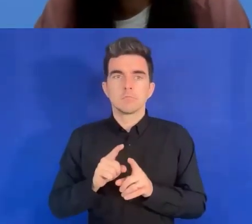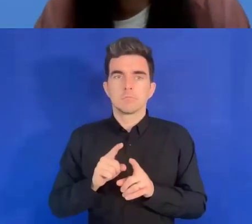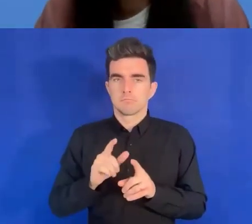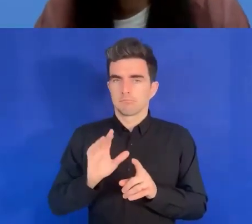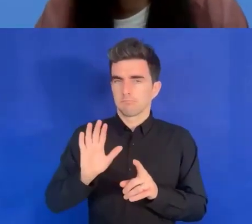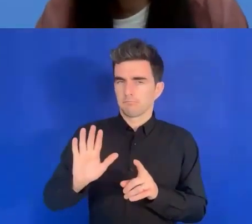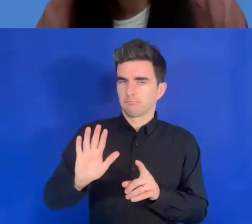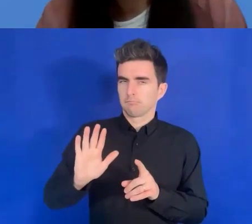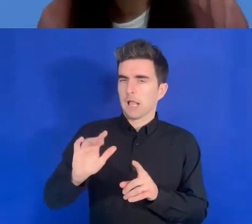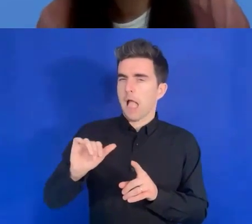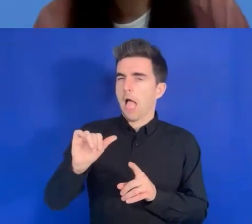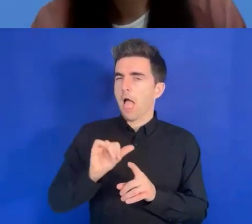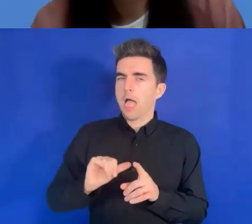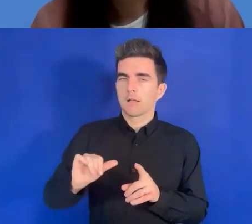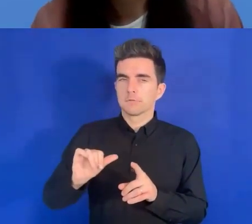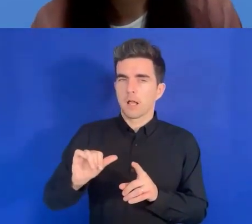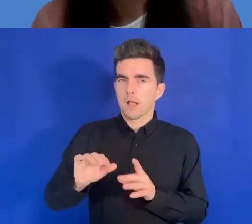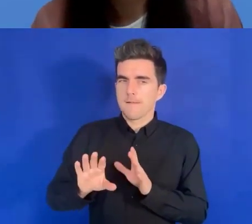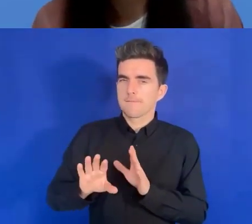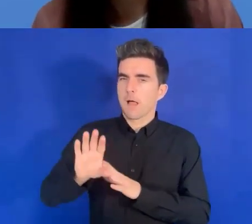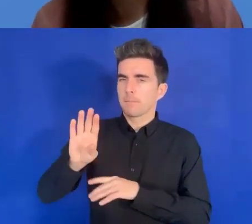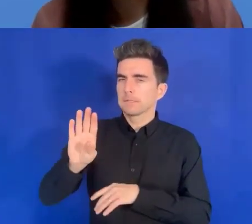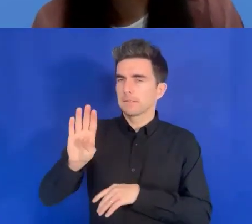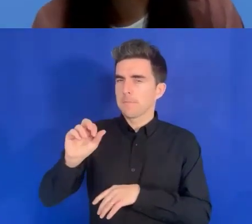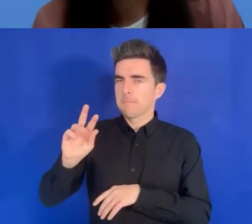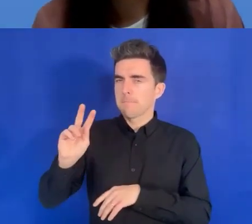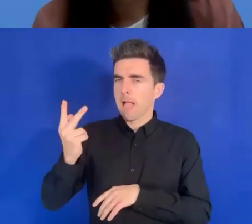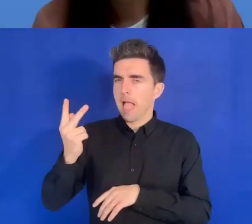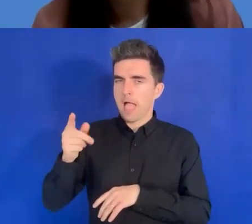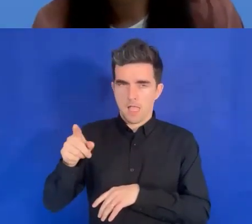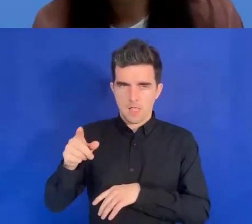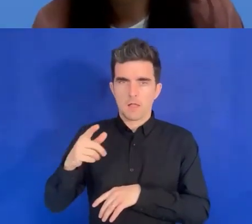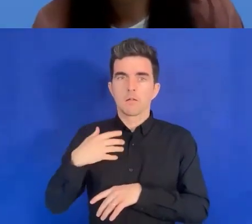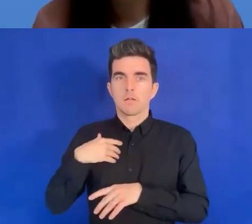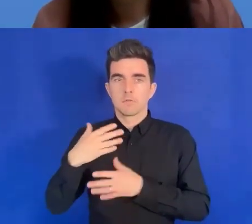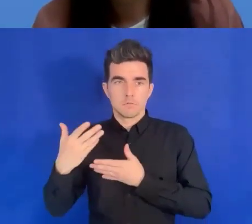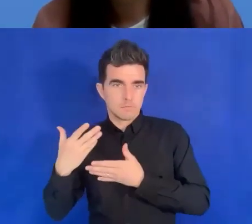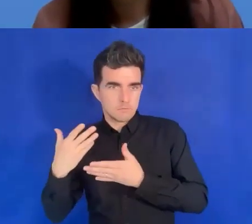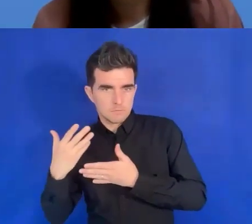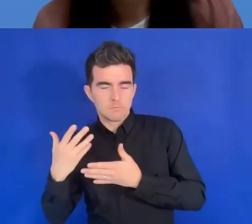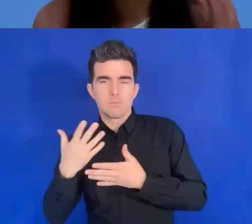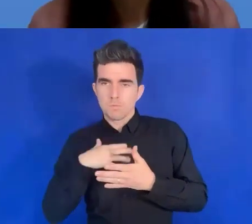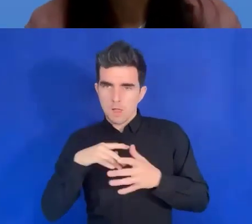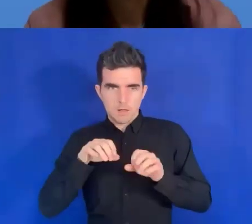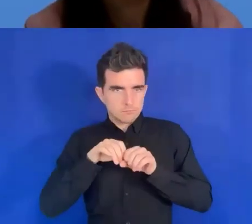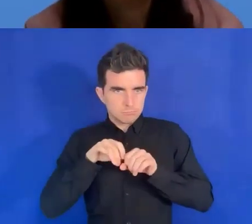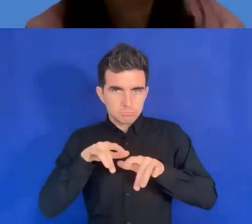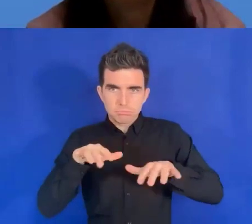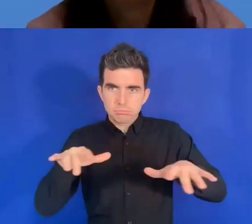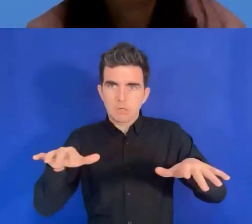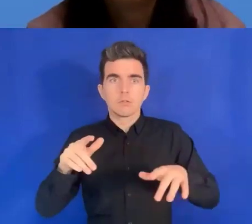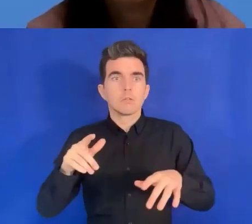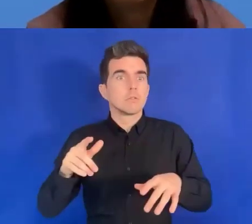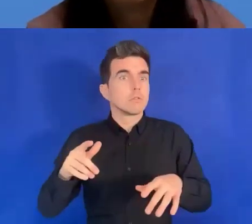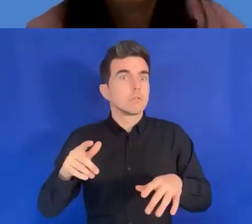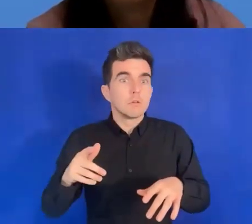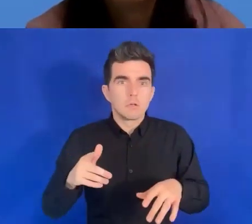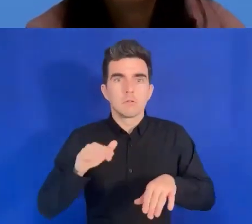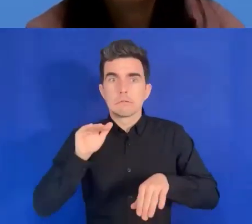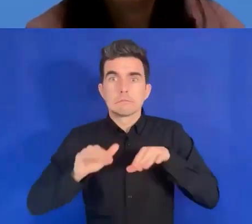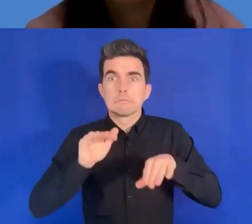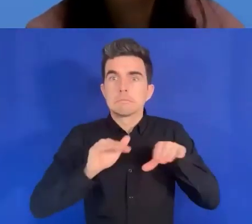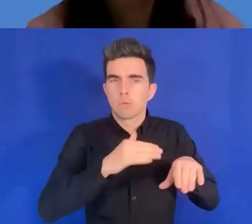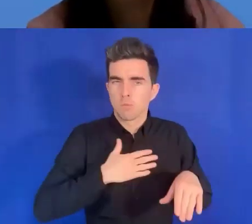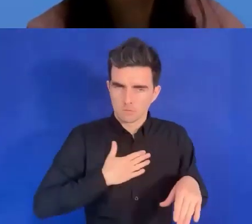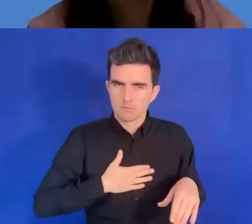'une des stratégies pour rendre cette initiative efficace